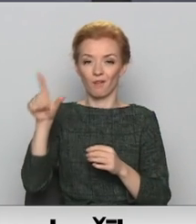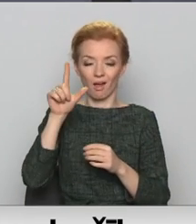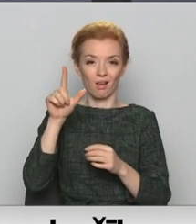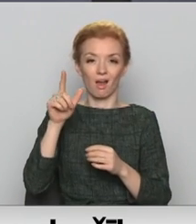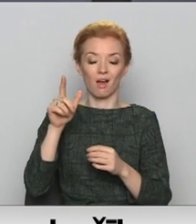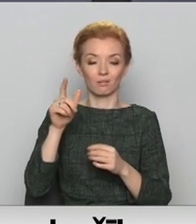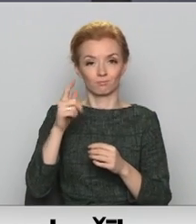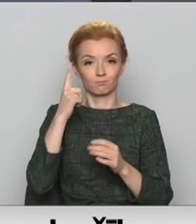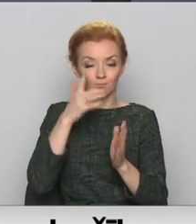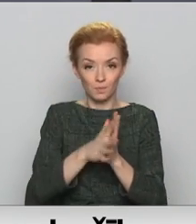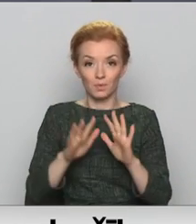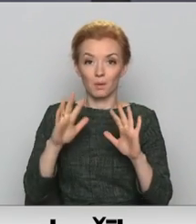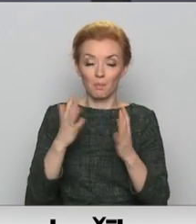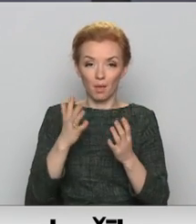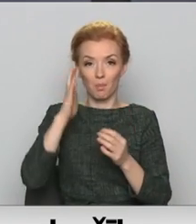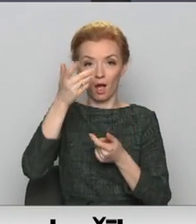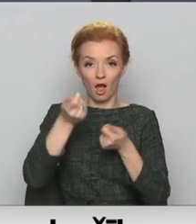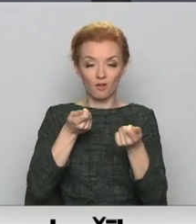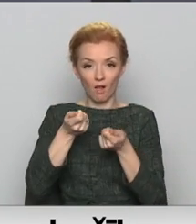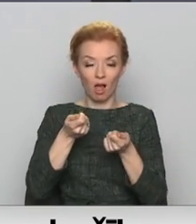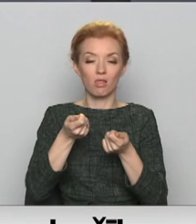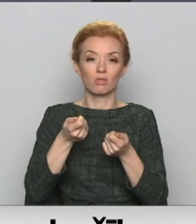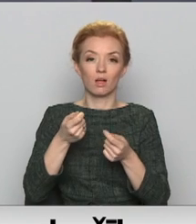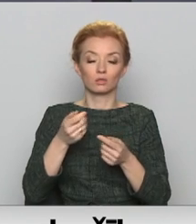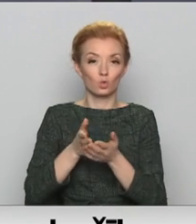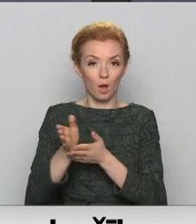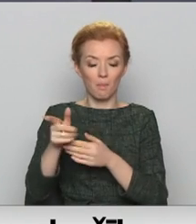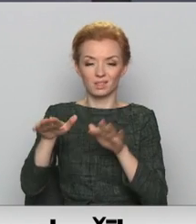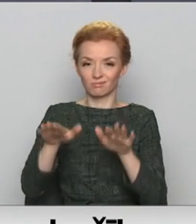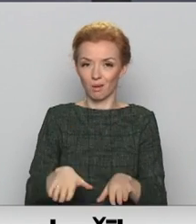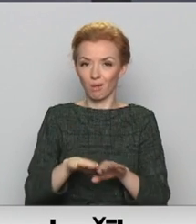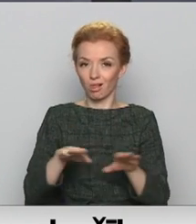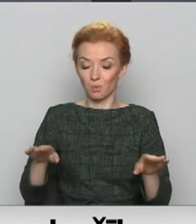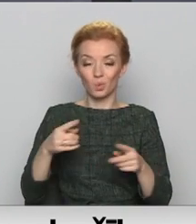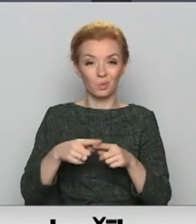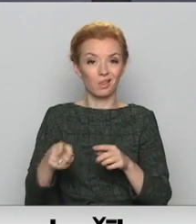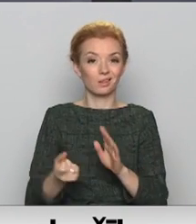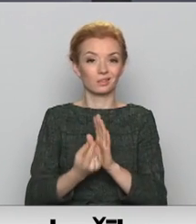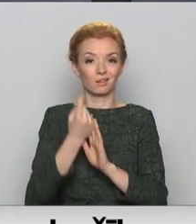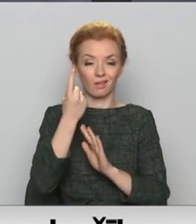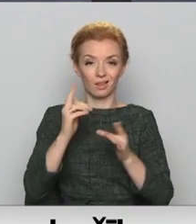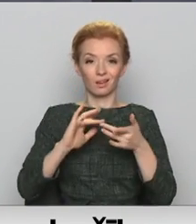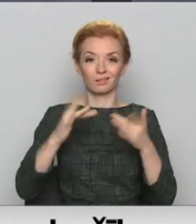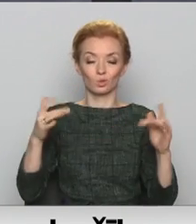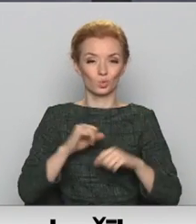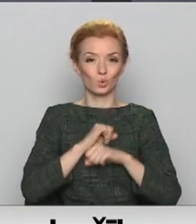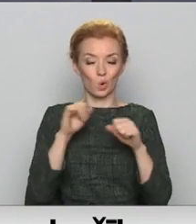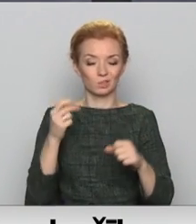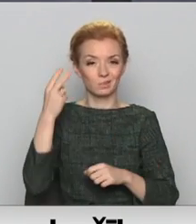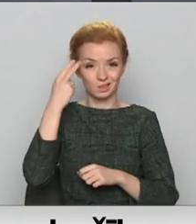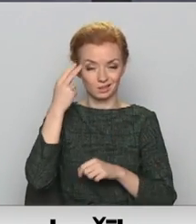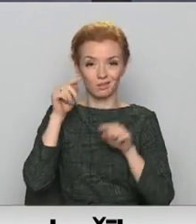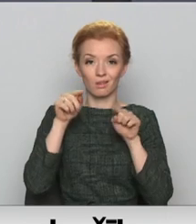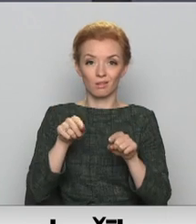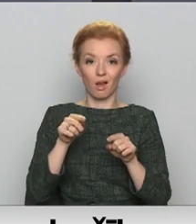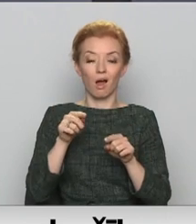pārvaldes un uzņēmē darbības jomā digitalizācija ir zemā līmenī. Tas savukārt rada kiberdrošības riskus secinātojies